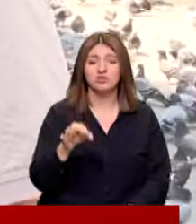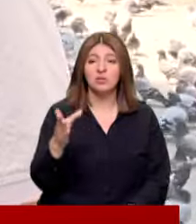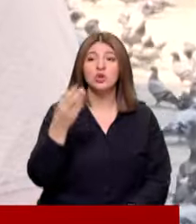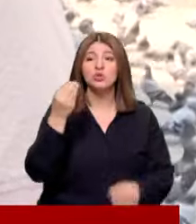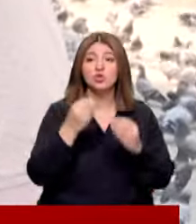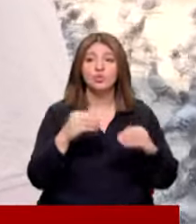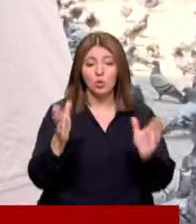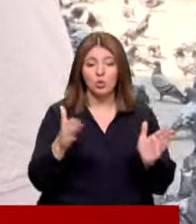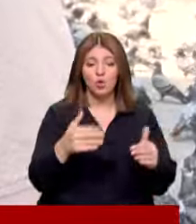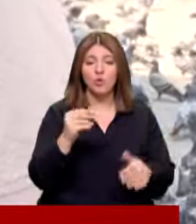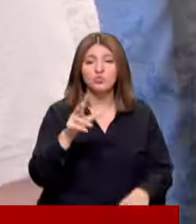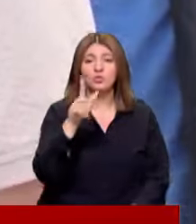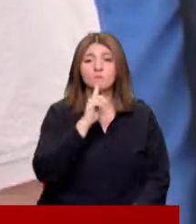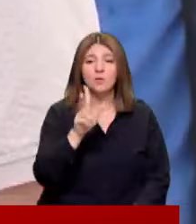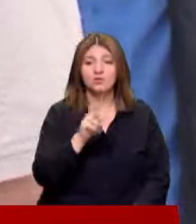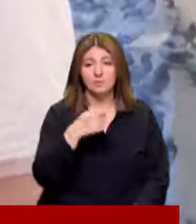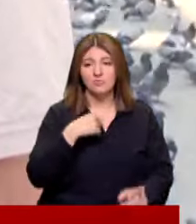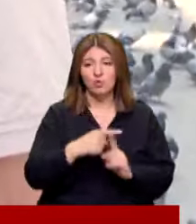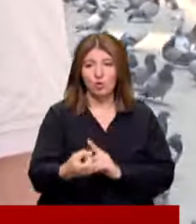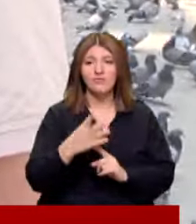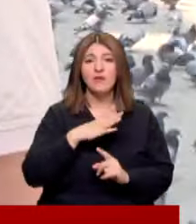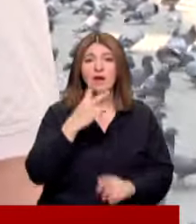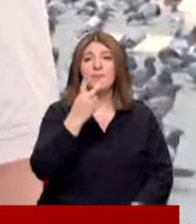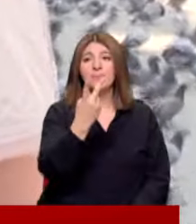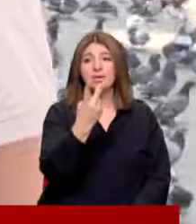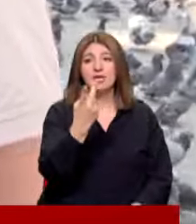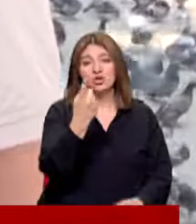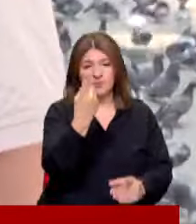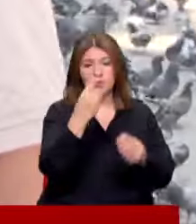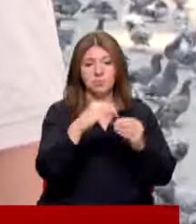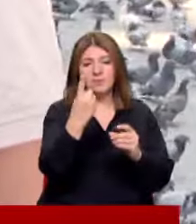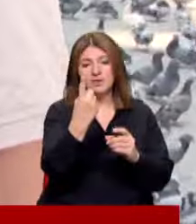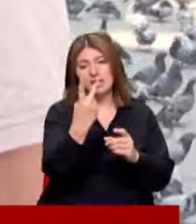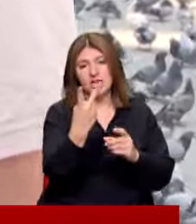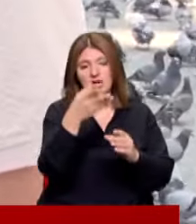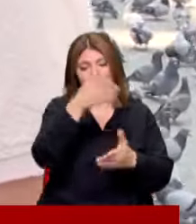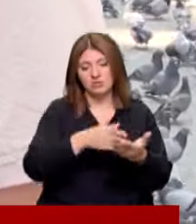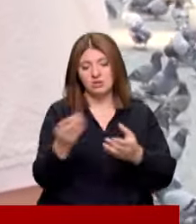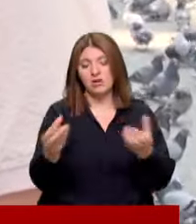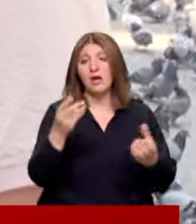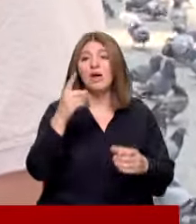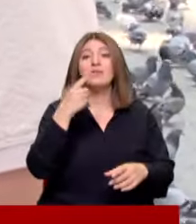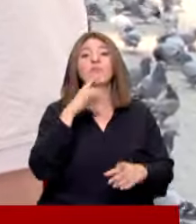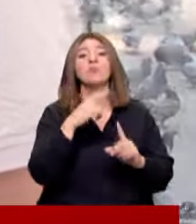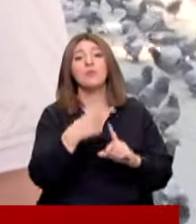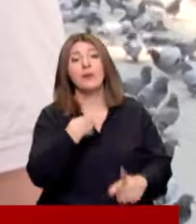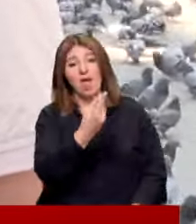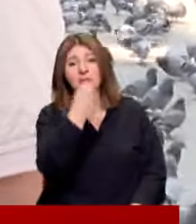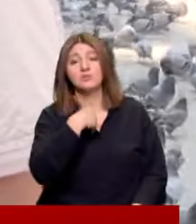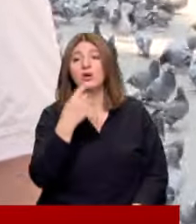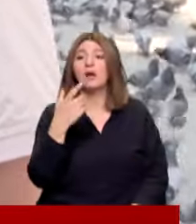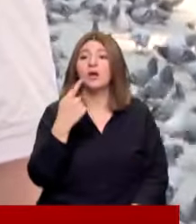Yumurtanın kolisi olmuş 130 lira Tornorum var Bir yumurta ikisine bölüyor Yemiyorlar mı dede ben tüm yemek istiyorum? Diyorlar